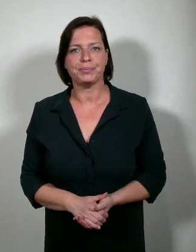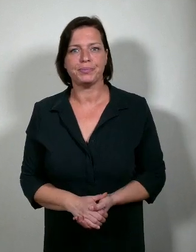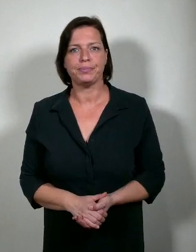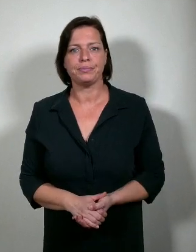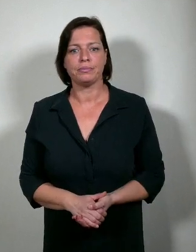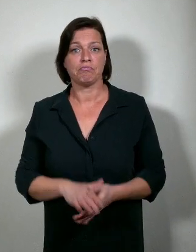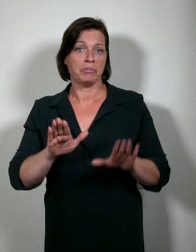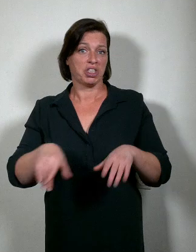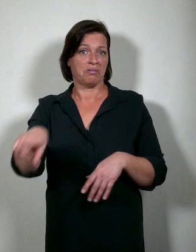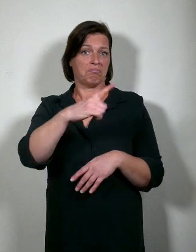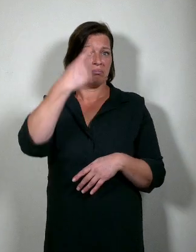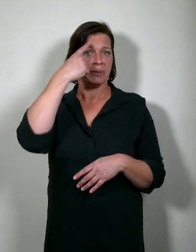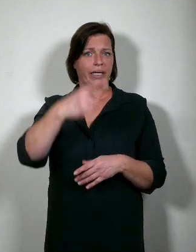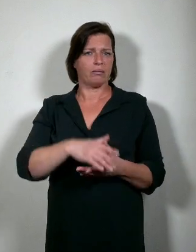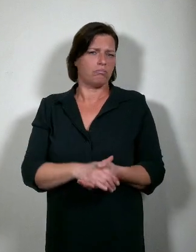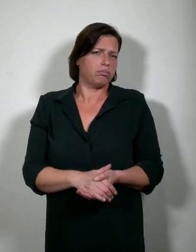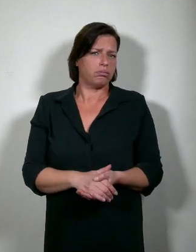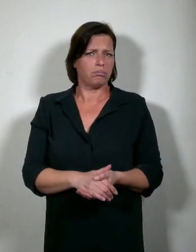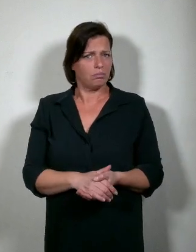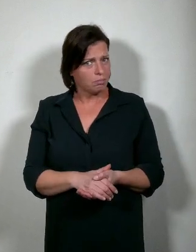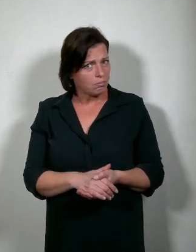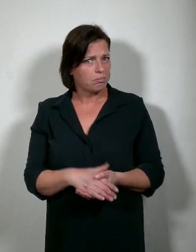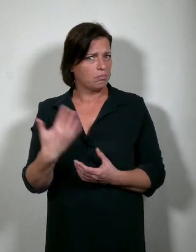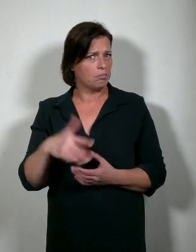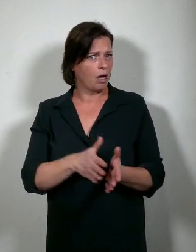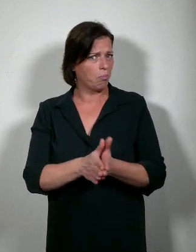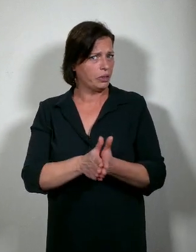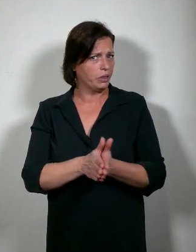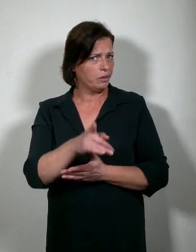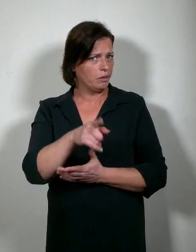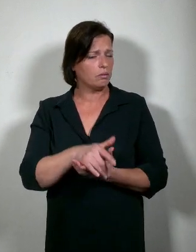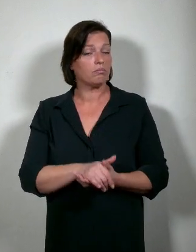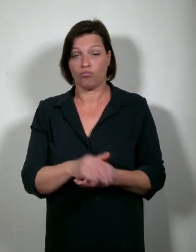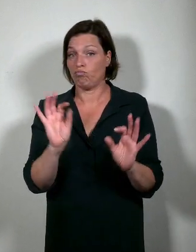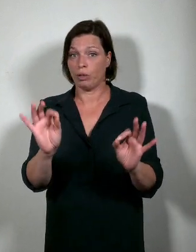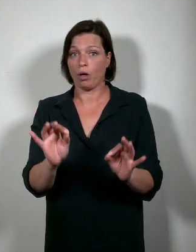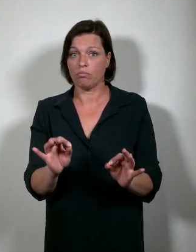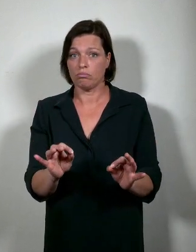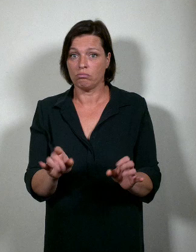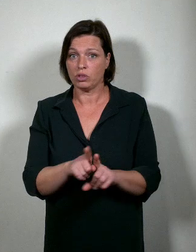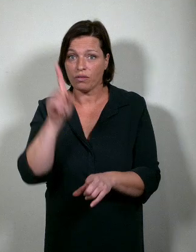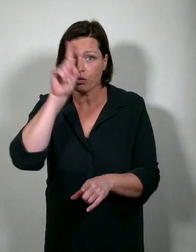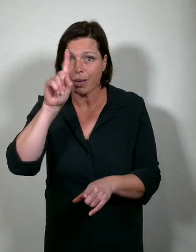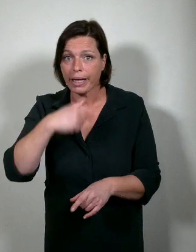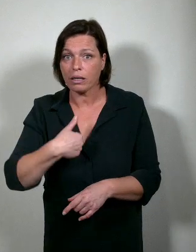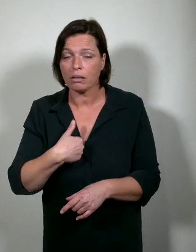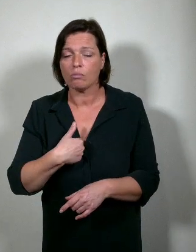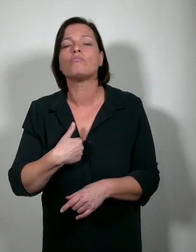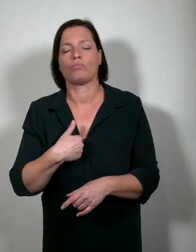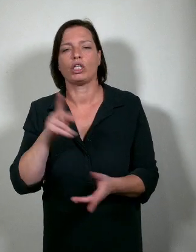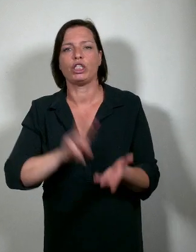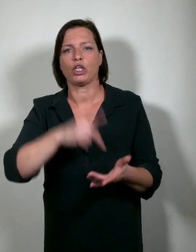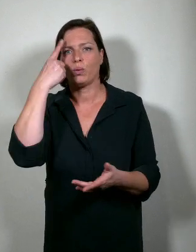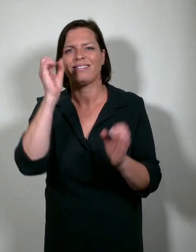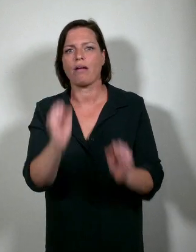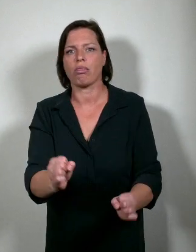U vindt dat misschien een ambitieus plan, dat is prima, ik vind dat ook, maar ik ben ervan overtuigd dat